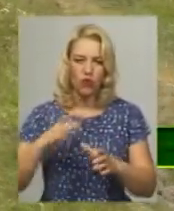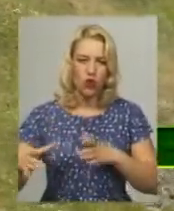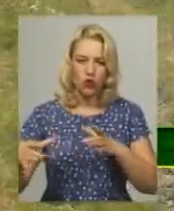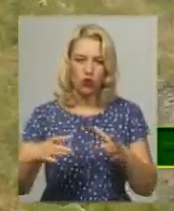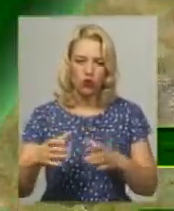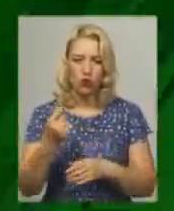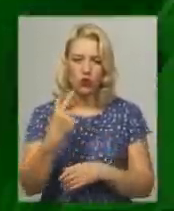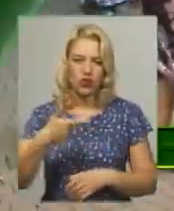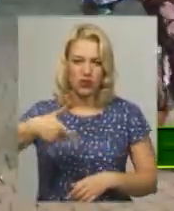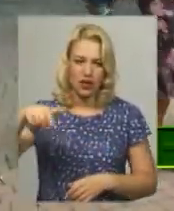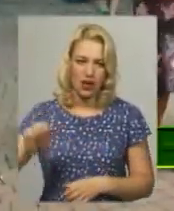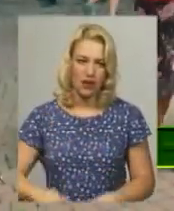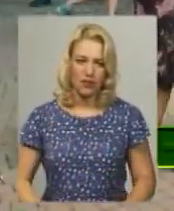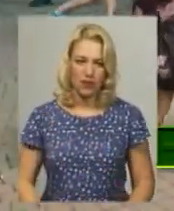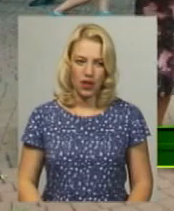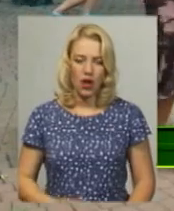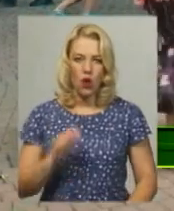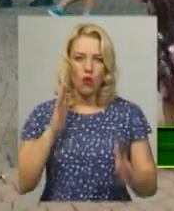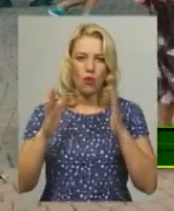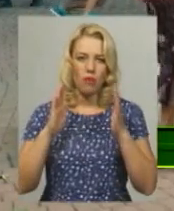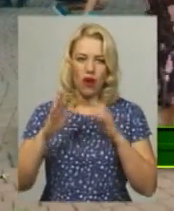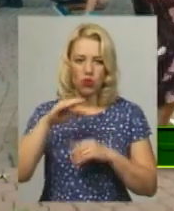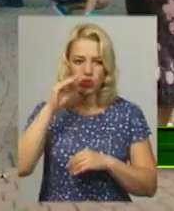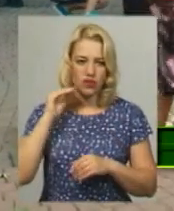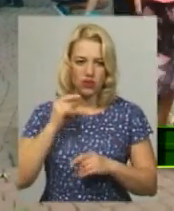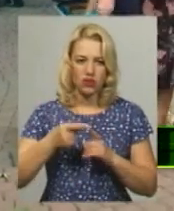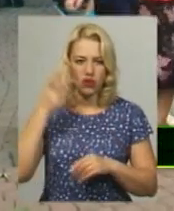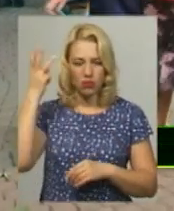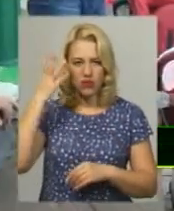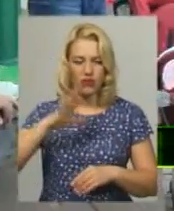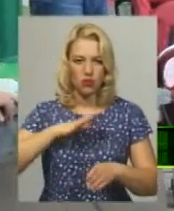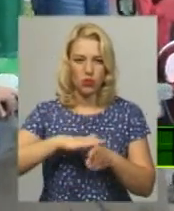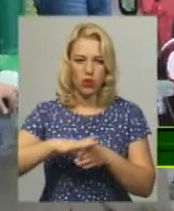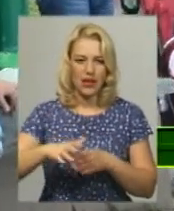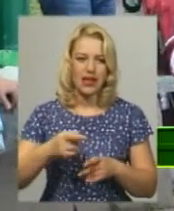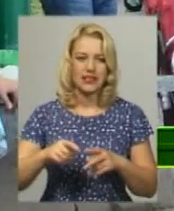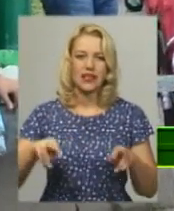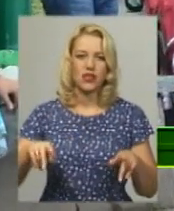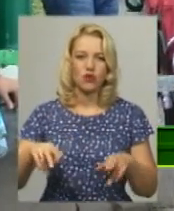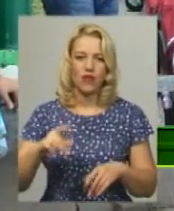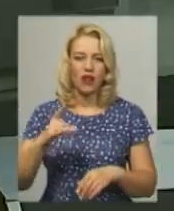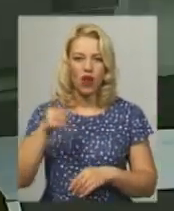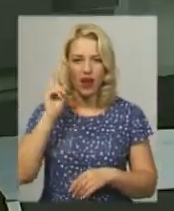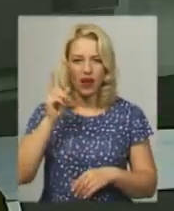гектарів. У парку Шевченка у Хмельницькому відбулася танцювальна ретро-вечірка.